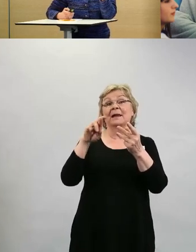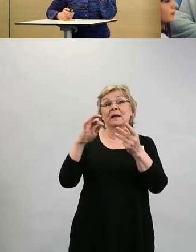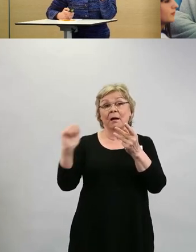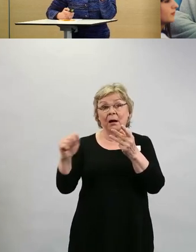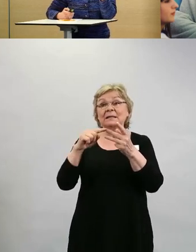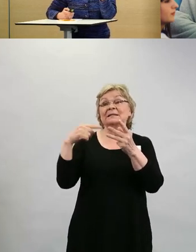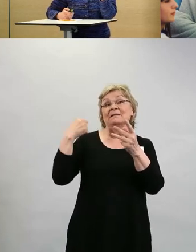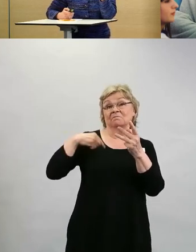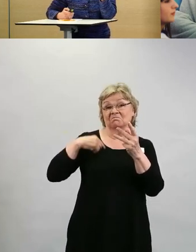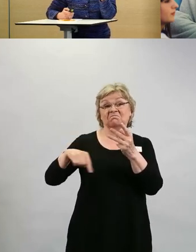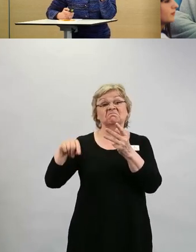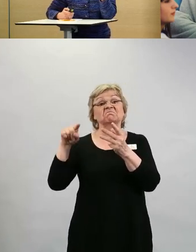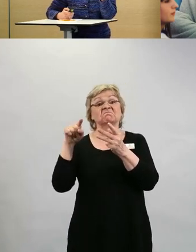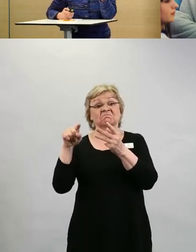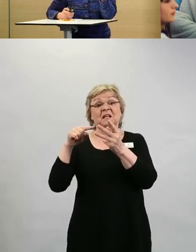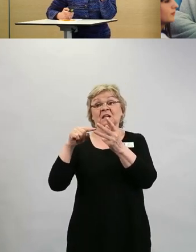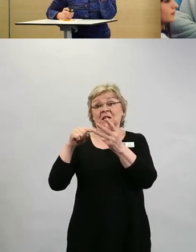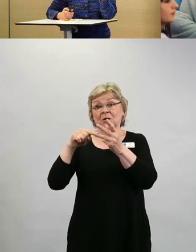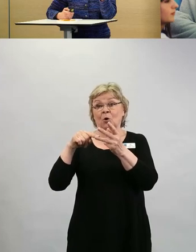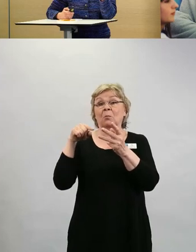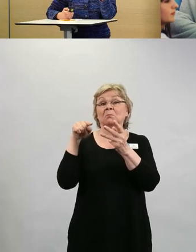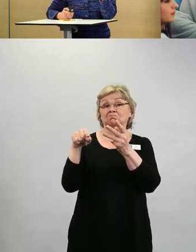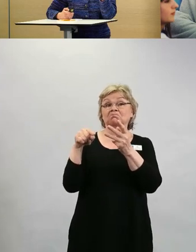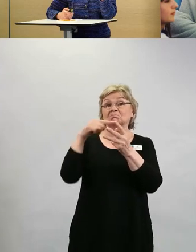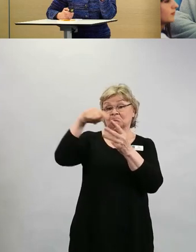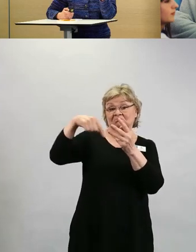ja tulevaisuuden erilaisia näkymiä.